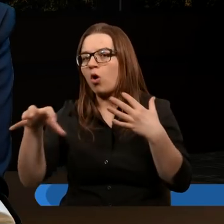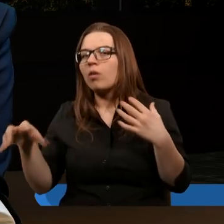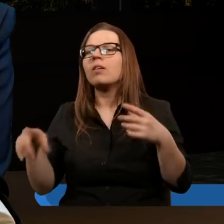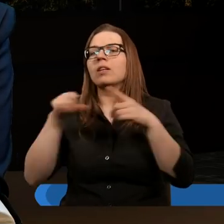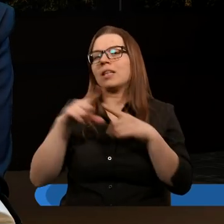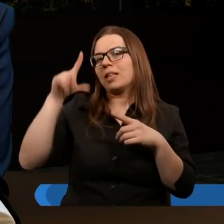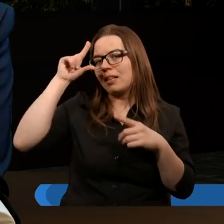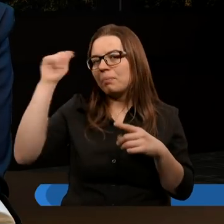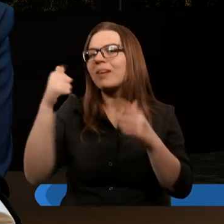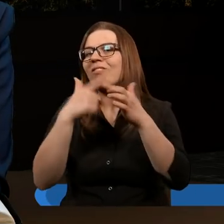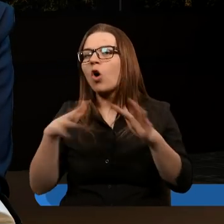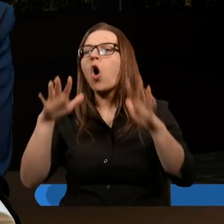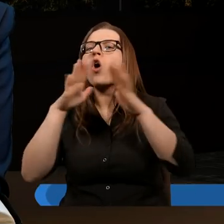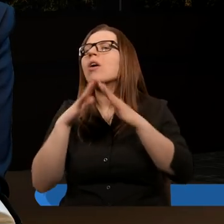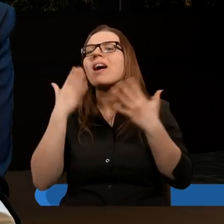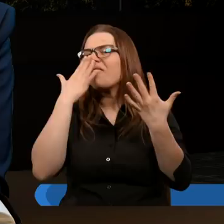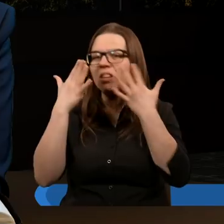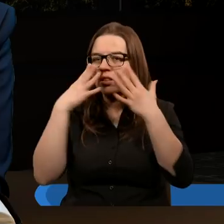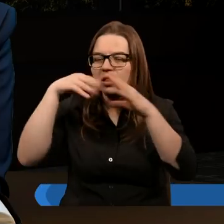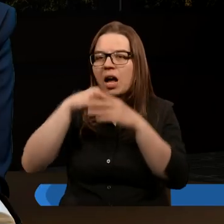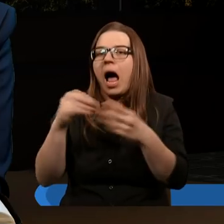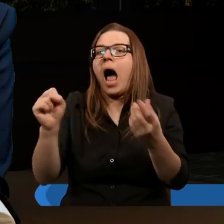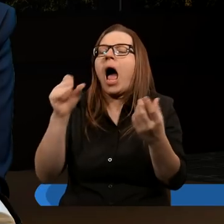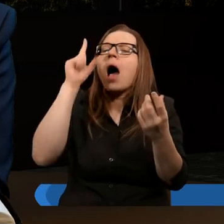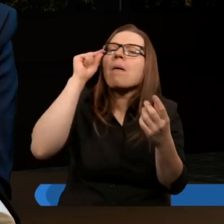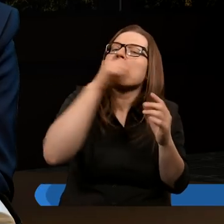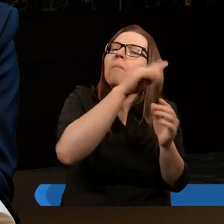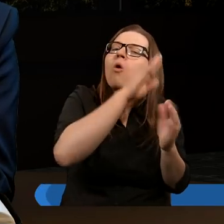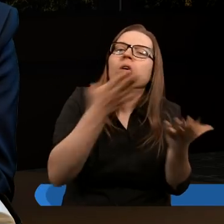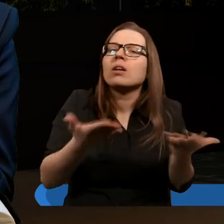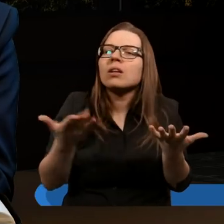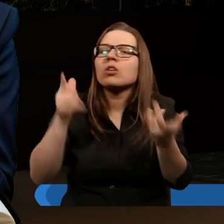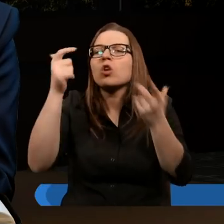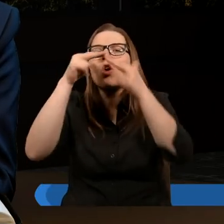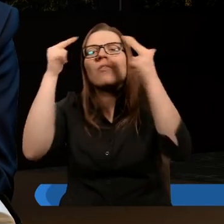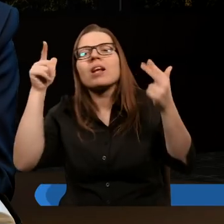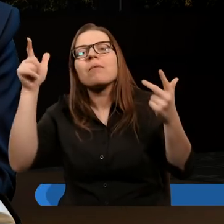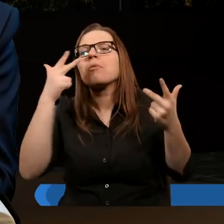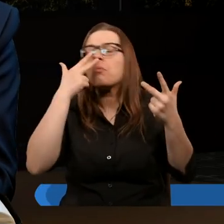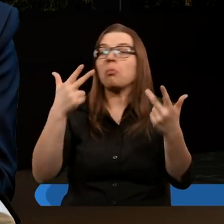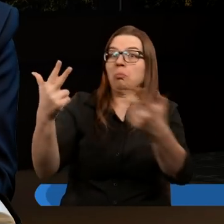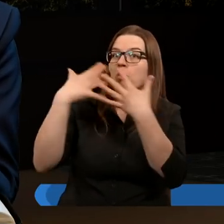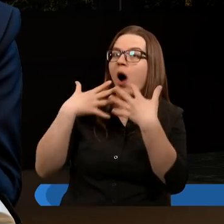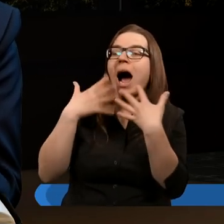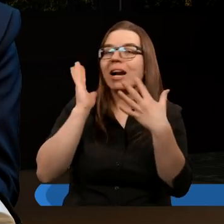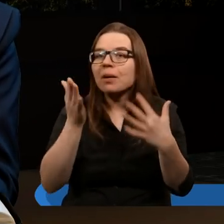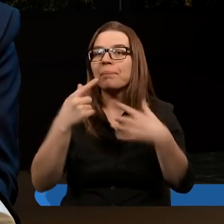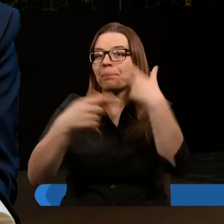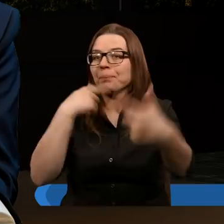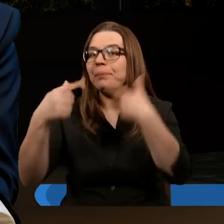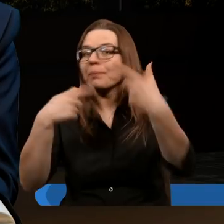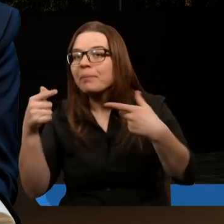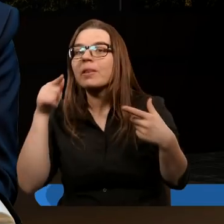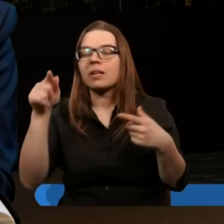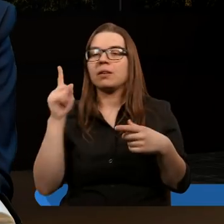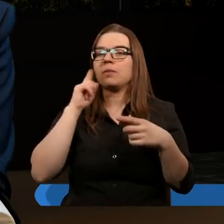perspektywy Kościoła, jak to wygląda. A tu jest z perspektywy Boga. To jakby dzieje się w niebie i Bóg mówi, chodź, pokażę ci, prawda? I wychodzi